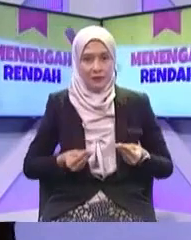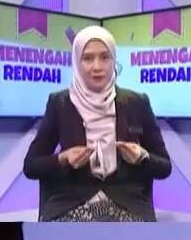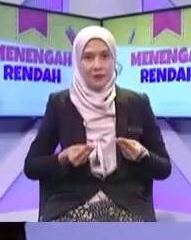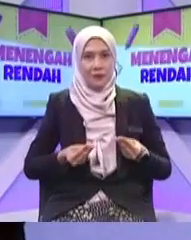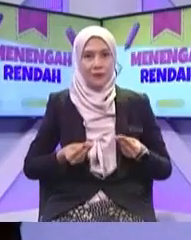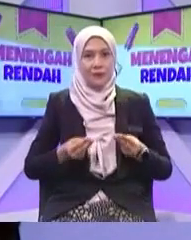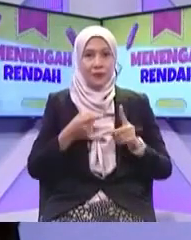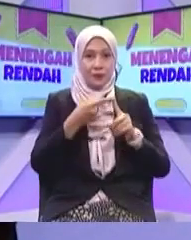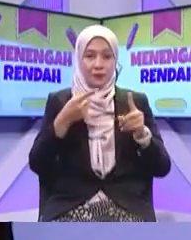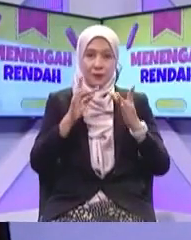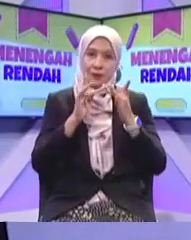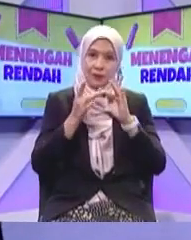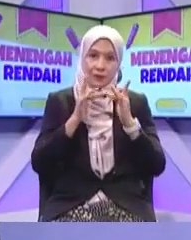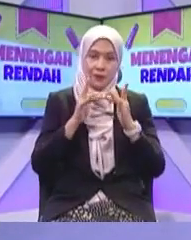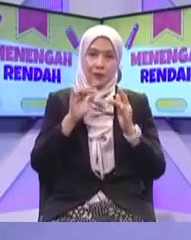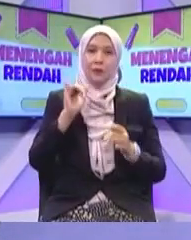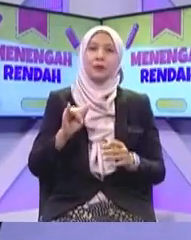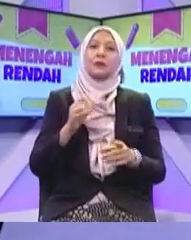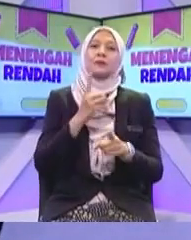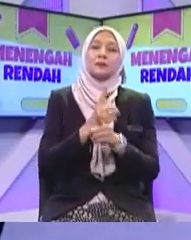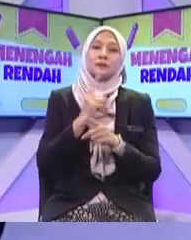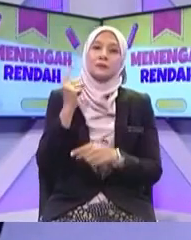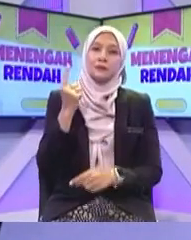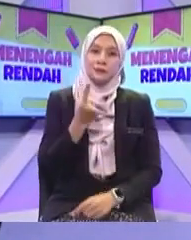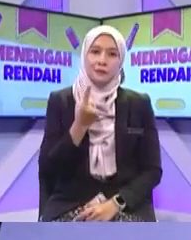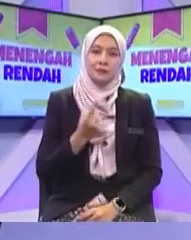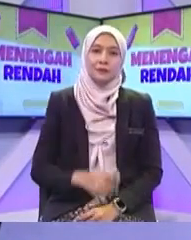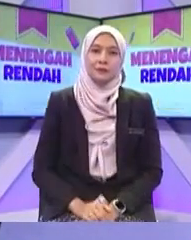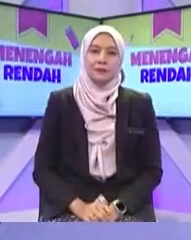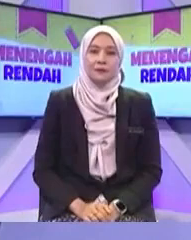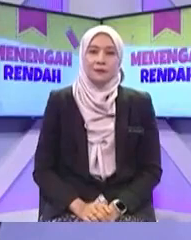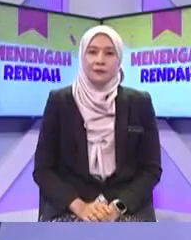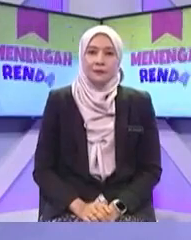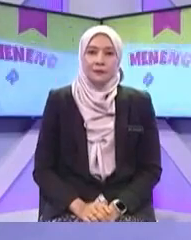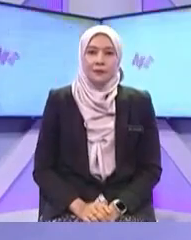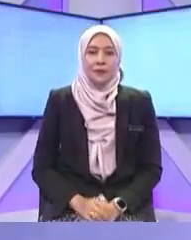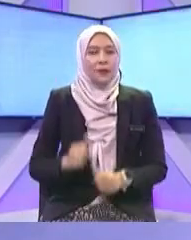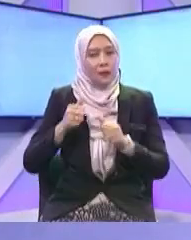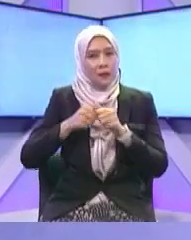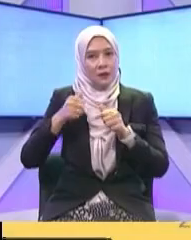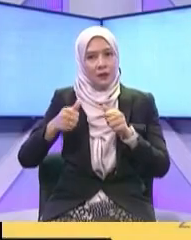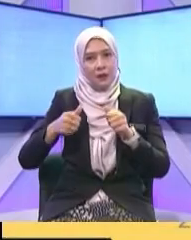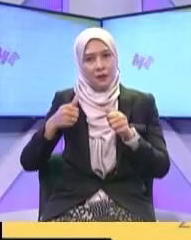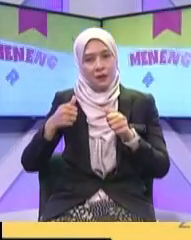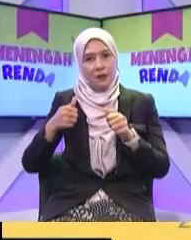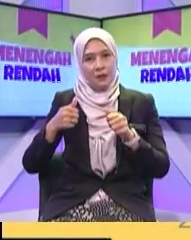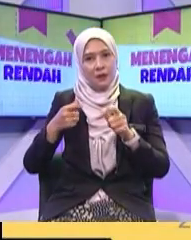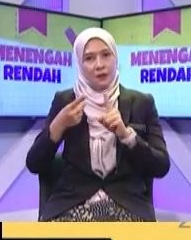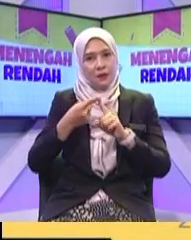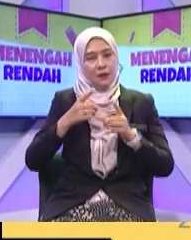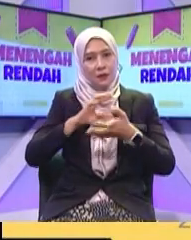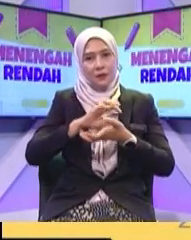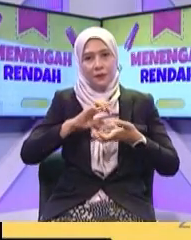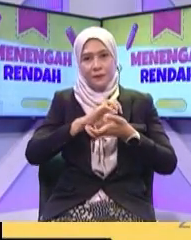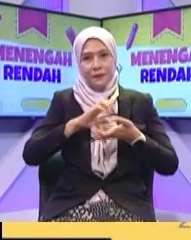internet adalah satu benda yang benar dan sahih dan sahih yang seterusnya adalah elakkan daripada mengganggu dan merosakkan